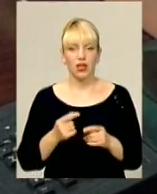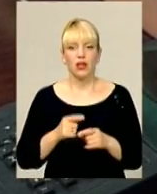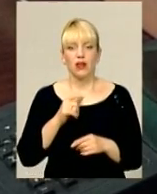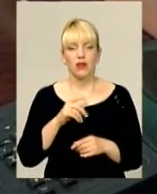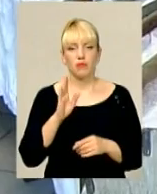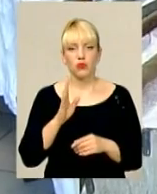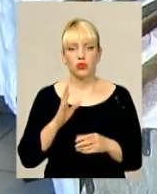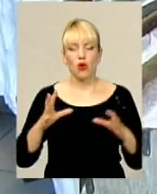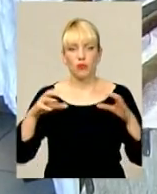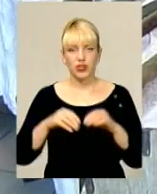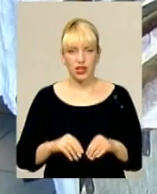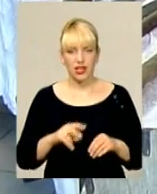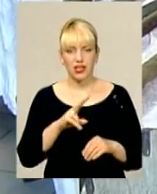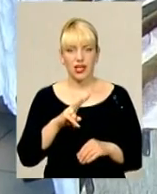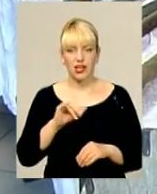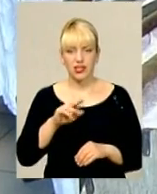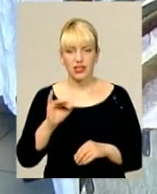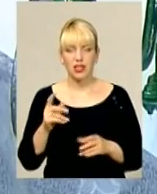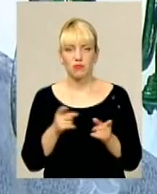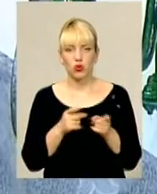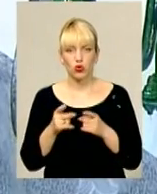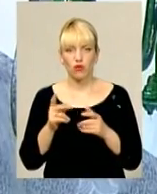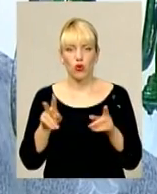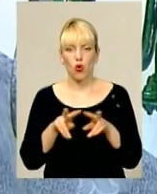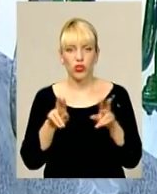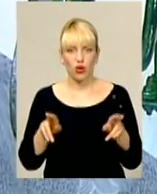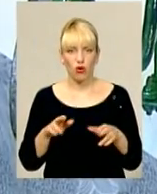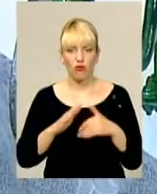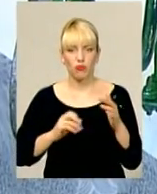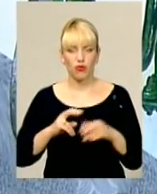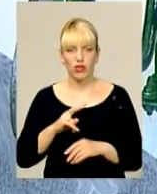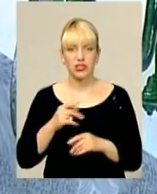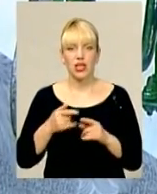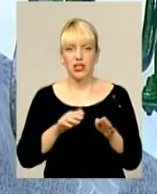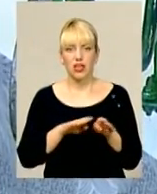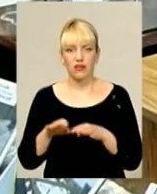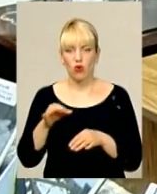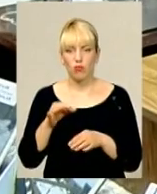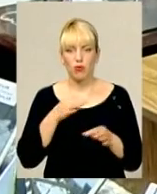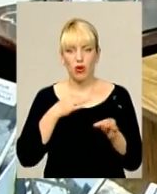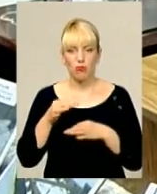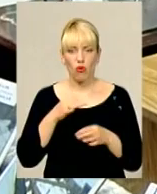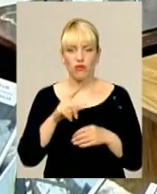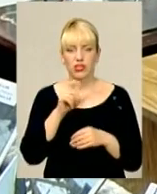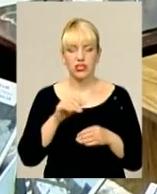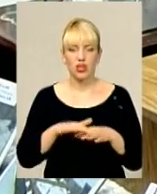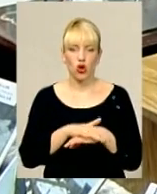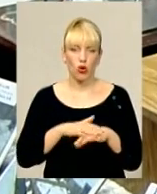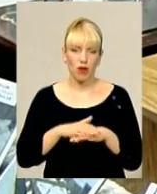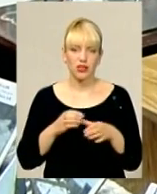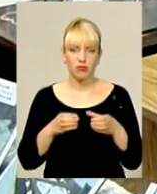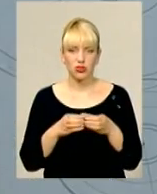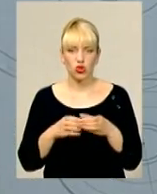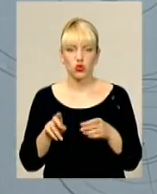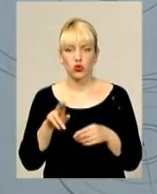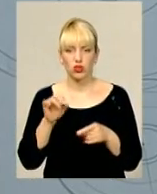профліцеїв з підготовкою кадрів однакової або схожої професії. Тому на рівні області нині ведуться перемовини з громадами, з колективами